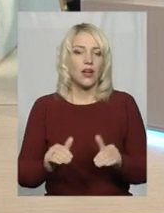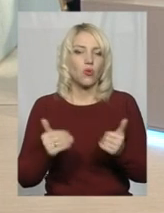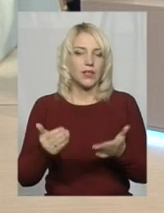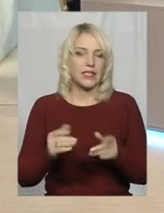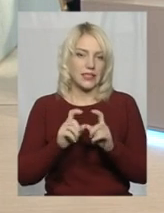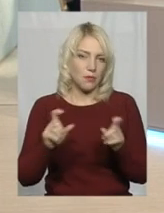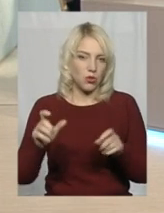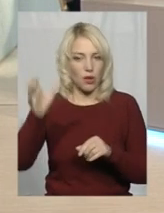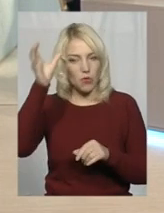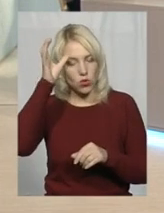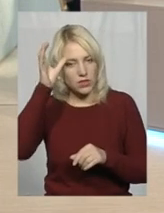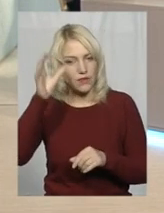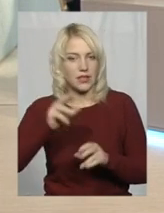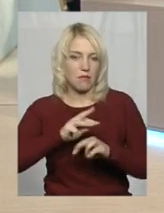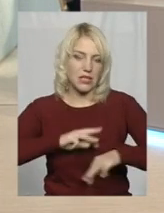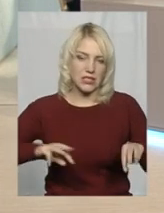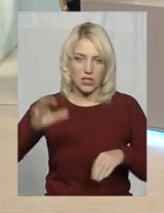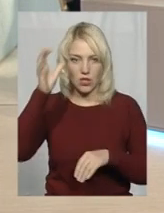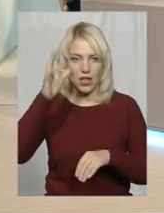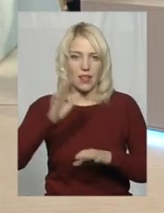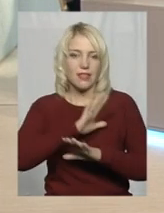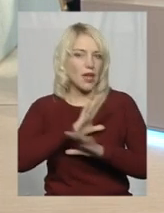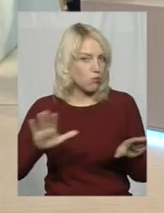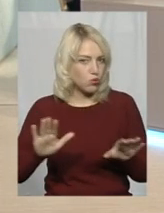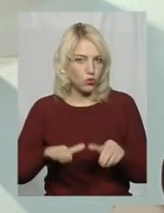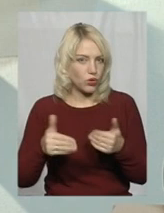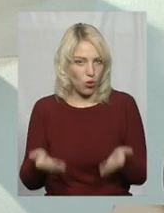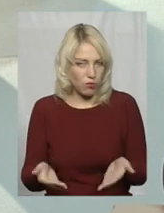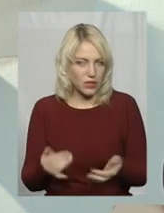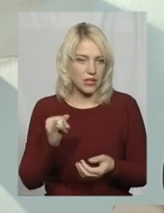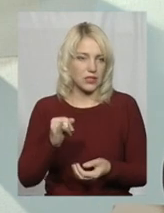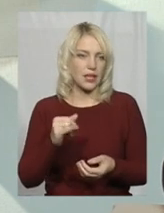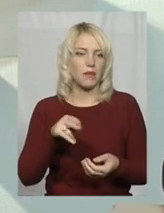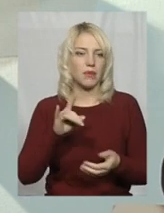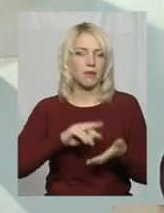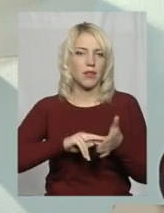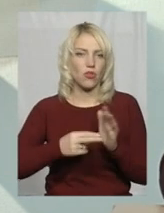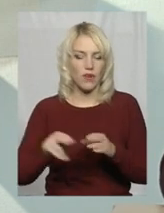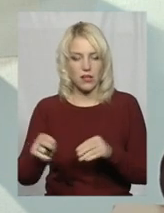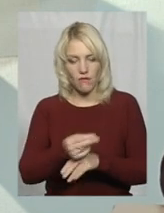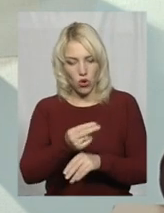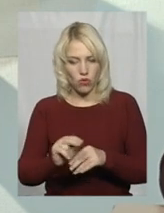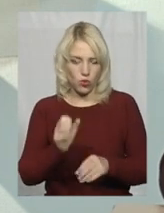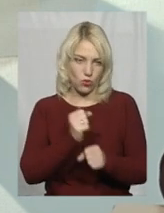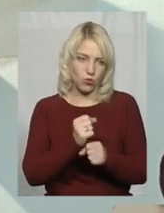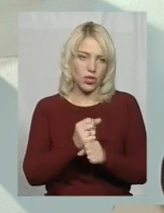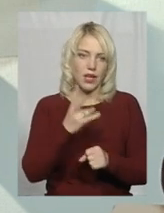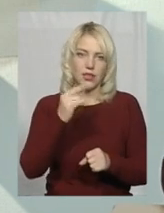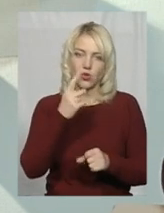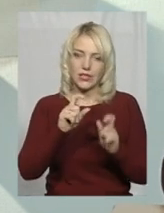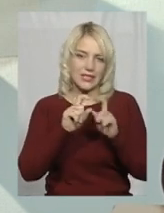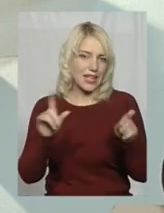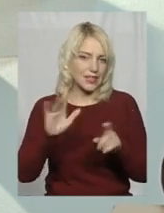освіти, ні Міністерства освіти не було жодних. І при плануванні виховної роботи жоден заклад не